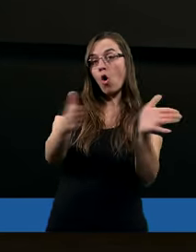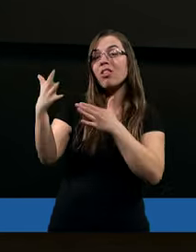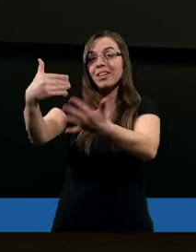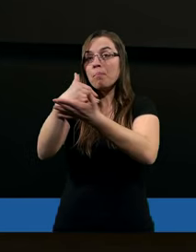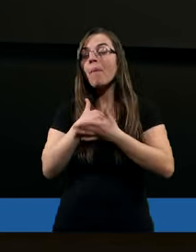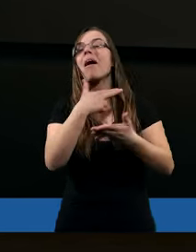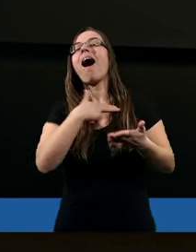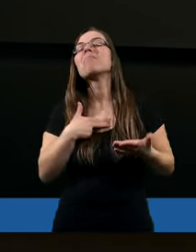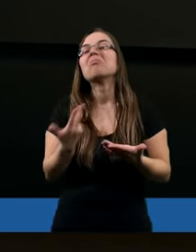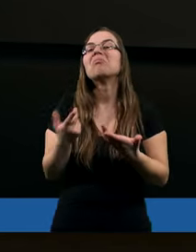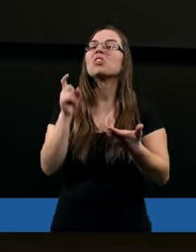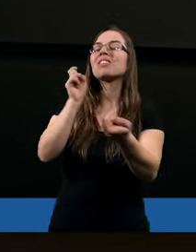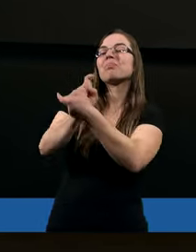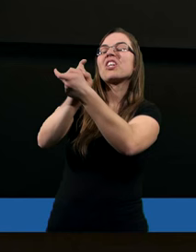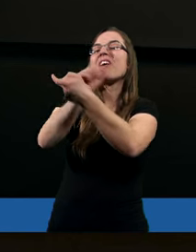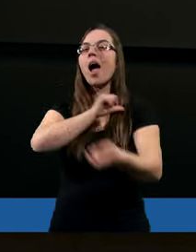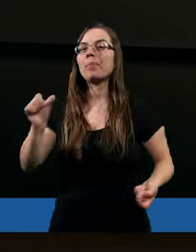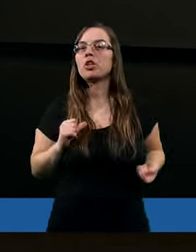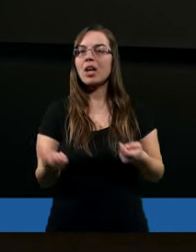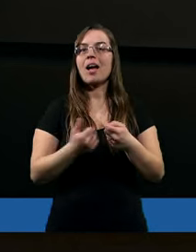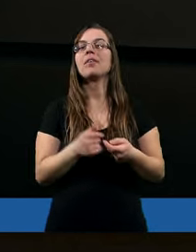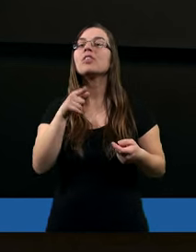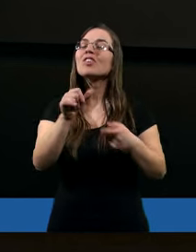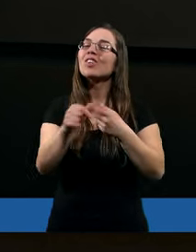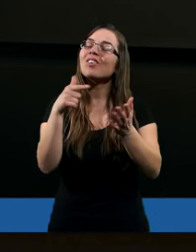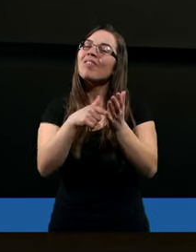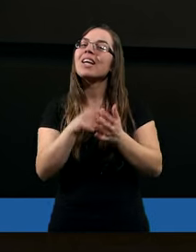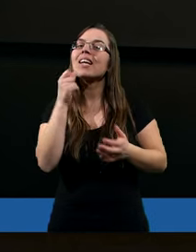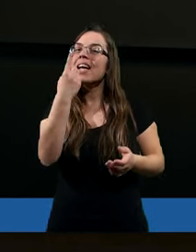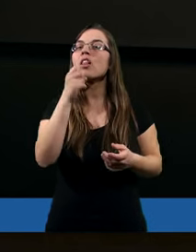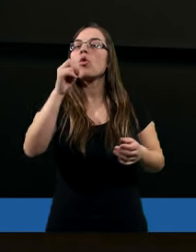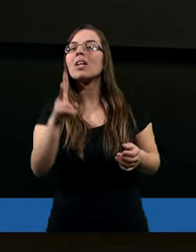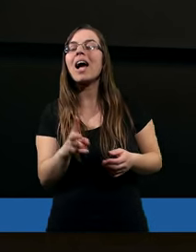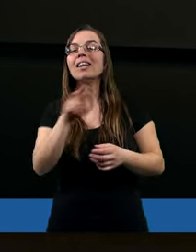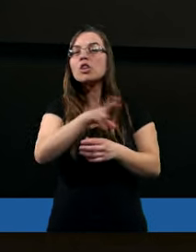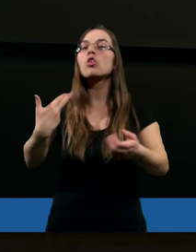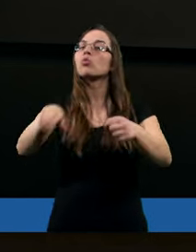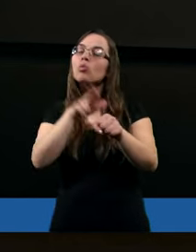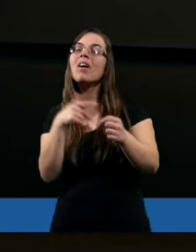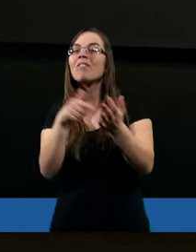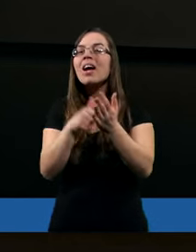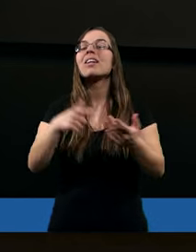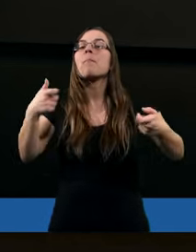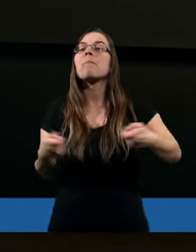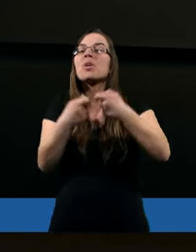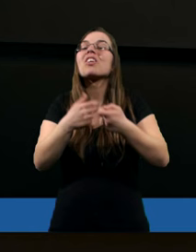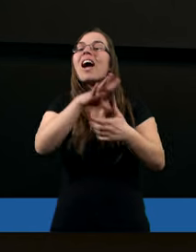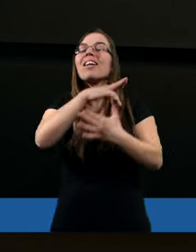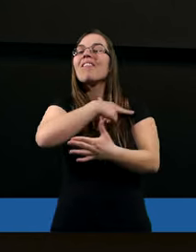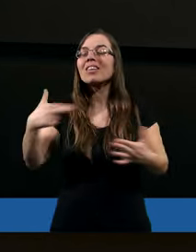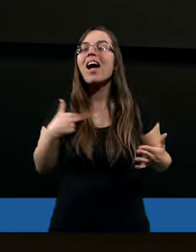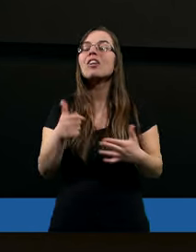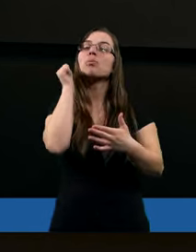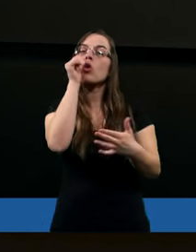my po prostu stawiamy opór. Mi się wydaje, że to jest właśnie jeden z takich rzeczy, które naprawdę właśnie przeszkadza nam w takim